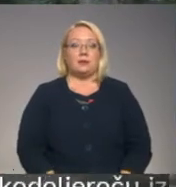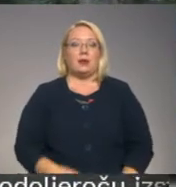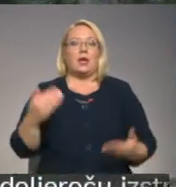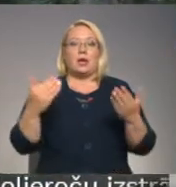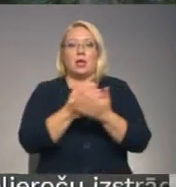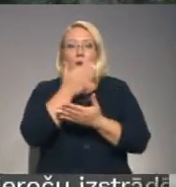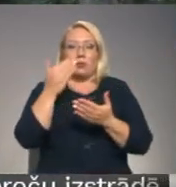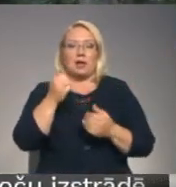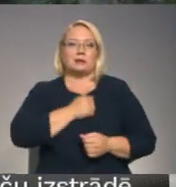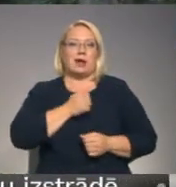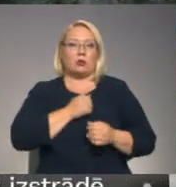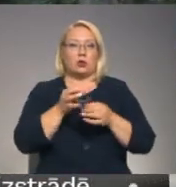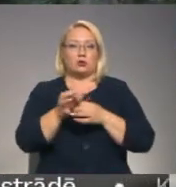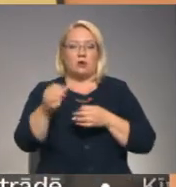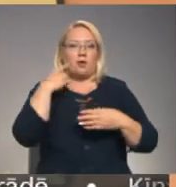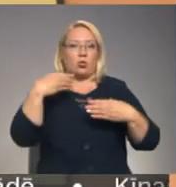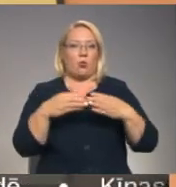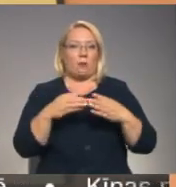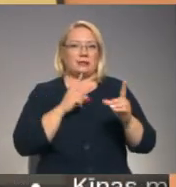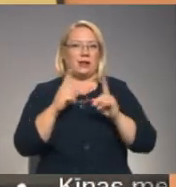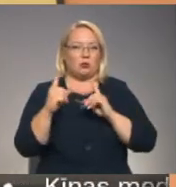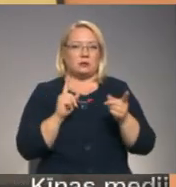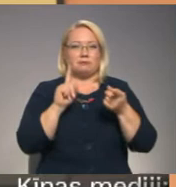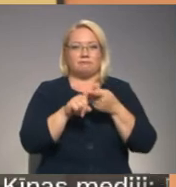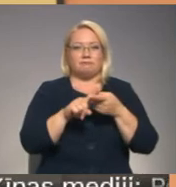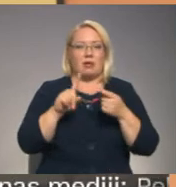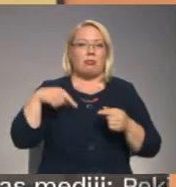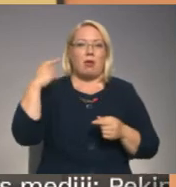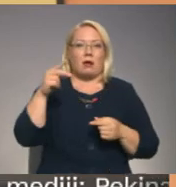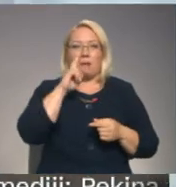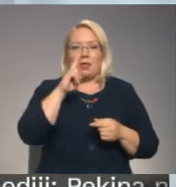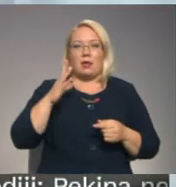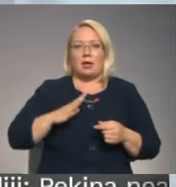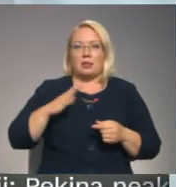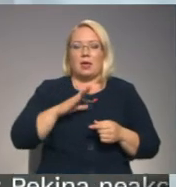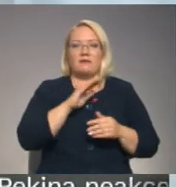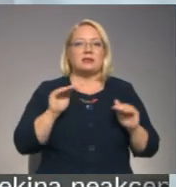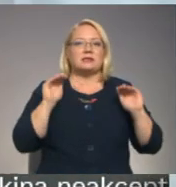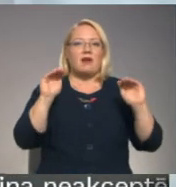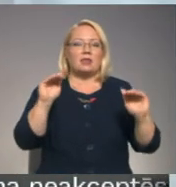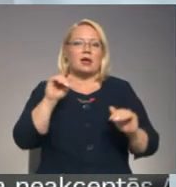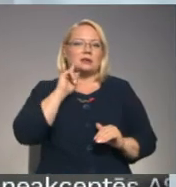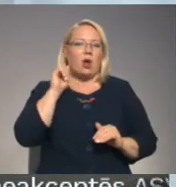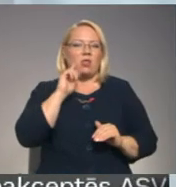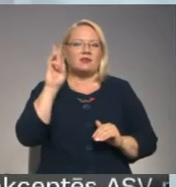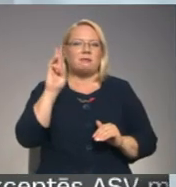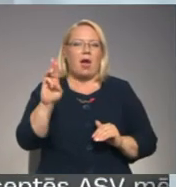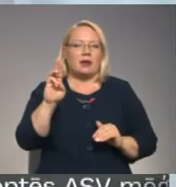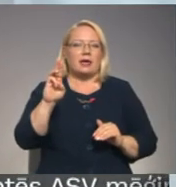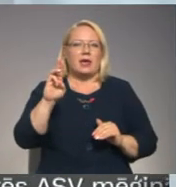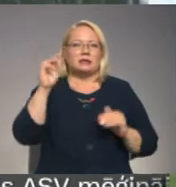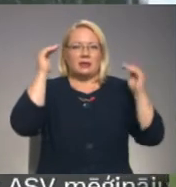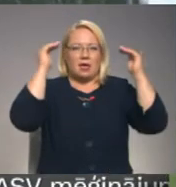Jaunākais aglonas noda domes ir īkojums, kas saistīts ar jaunākamnedēļ gaidāmajiem vissvētākās Jaunavas Marijas debesīs